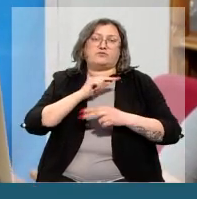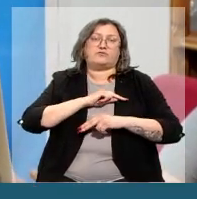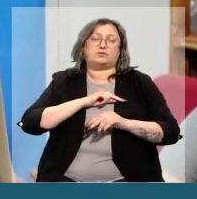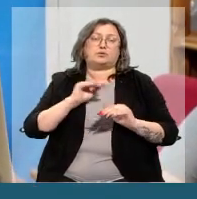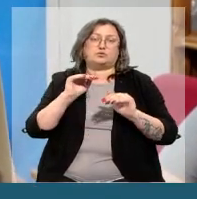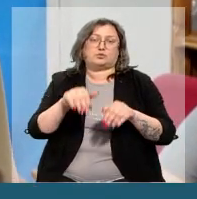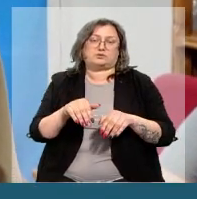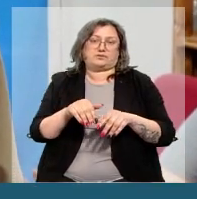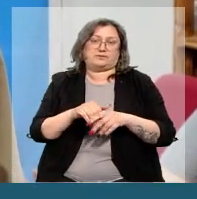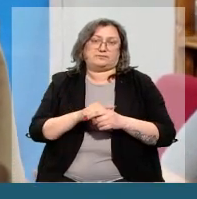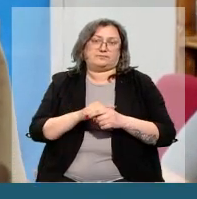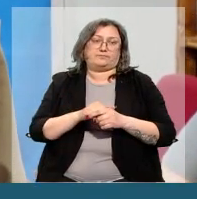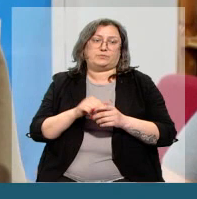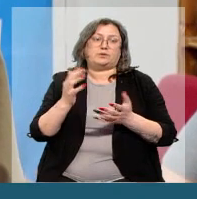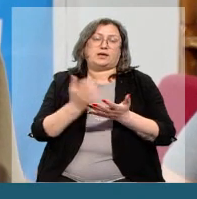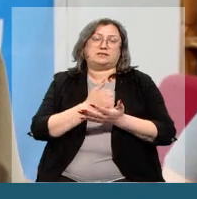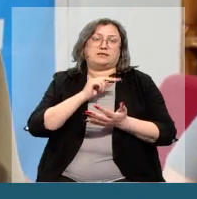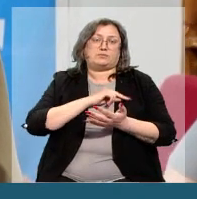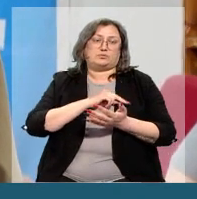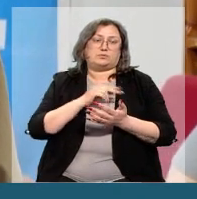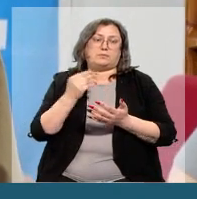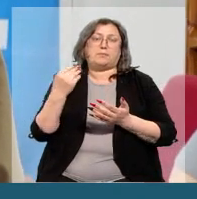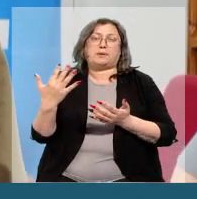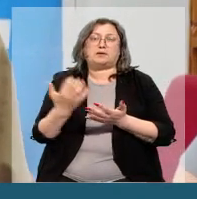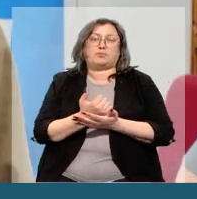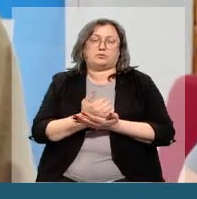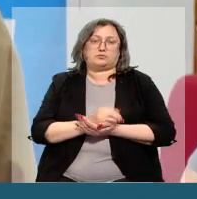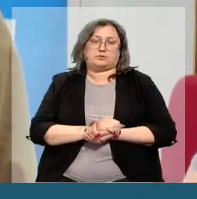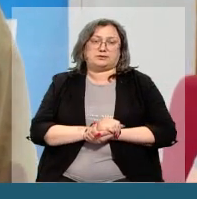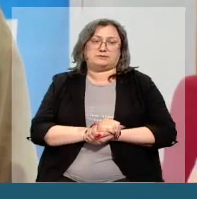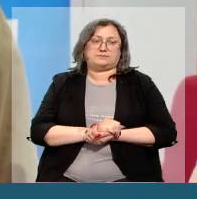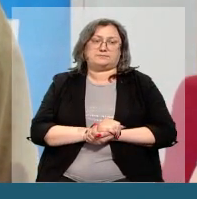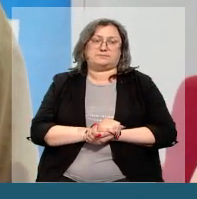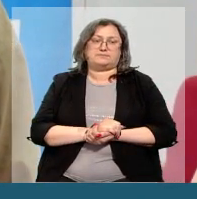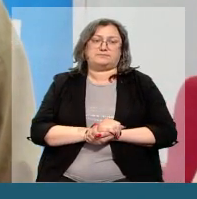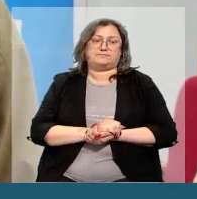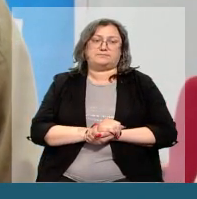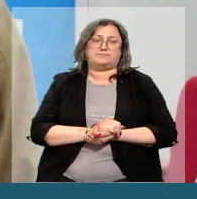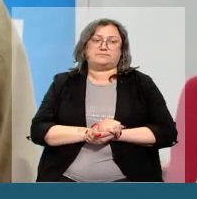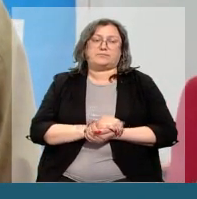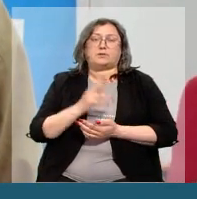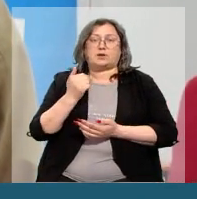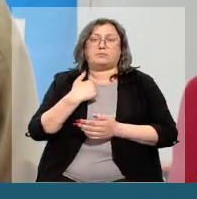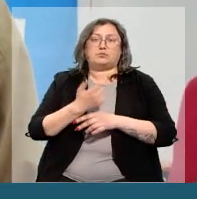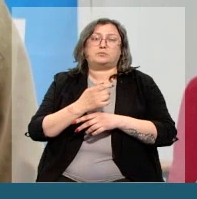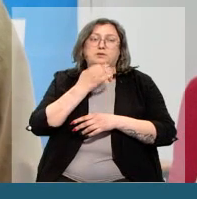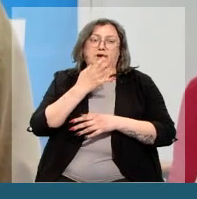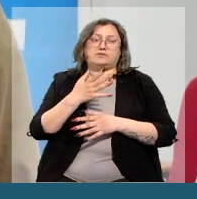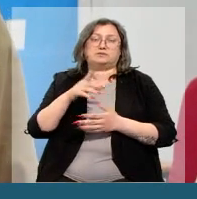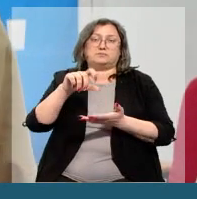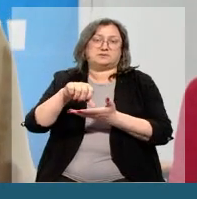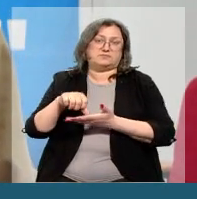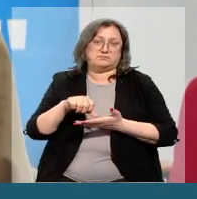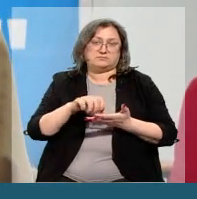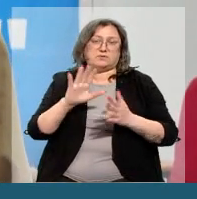трудоустройства, чтобы найти работу, подработку. Да, мне очень понравился представитель,